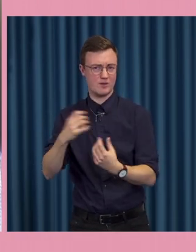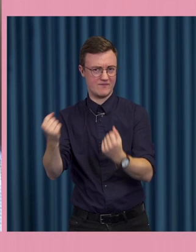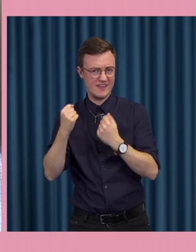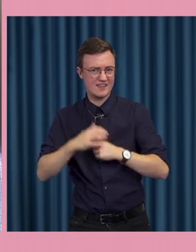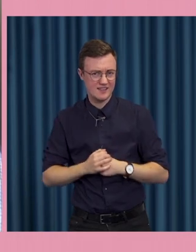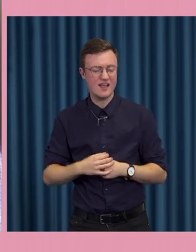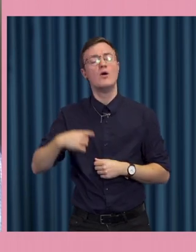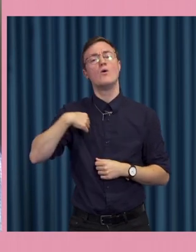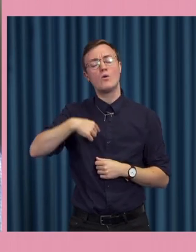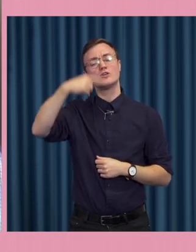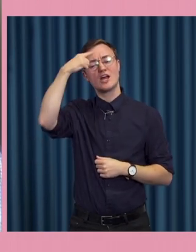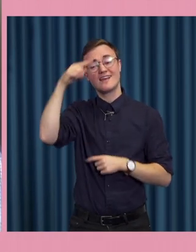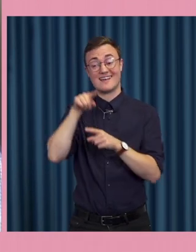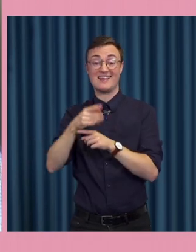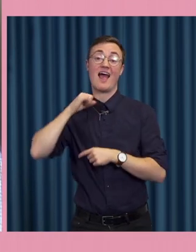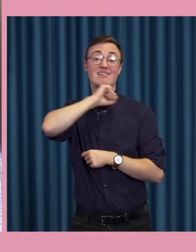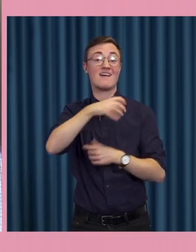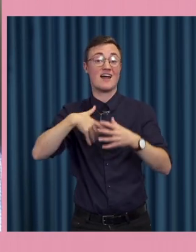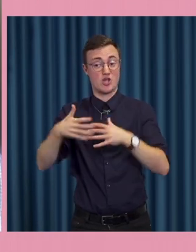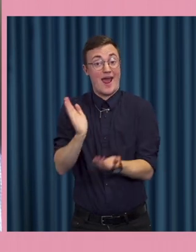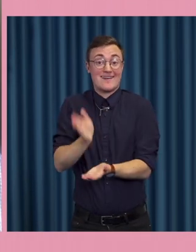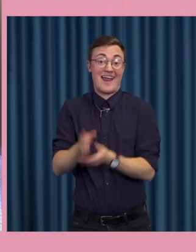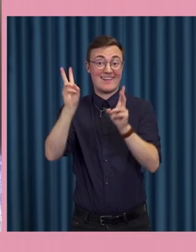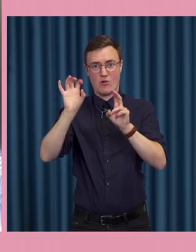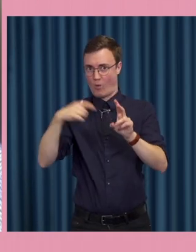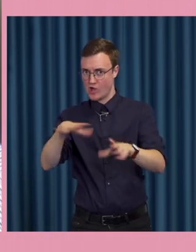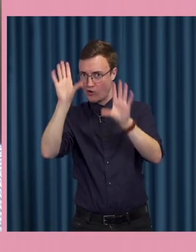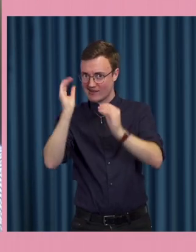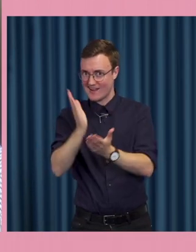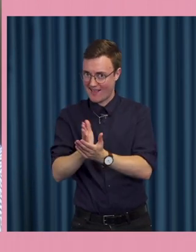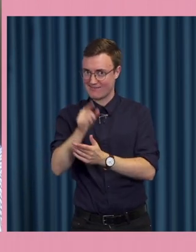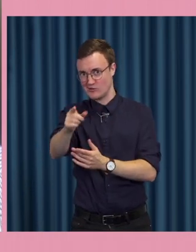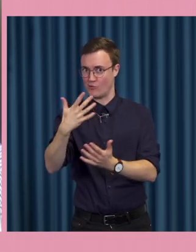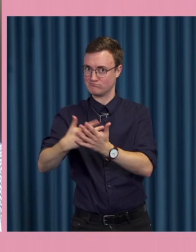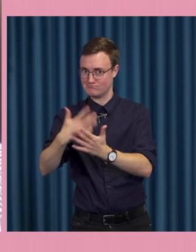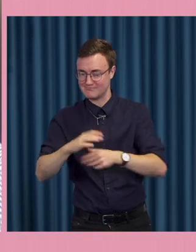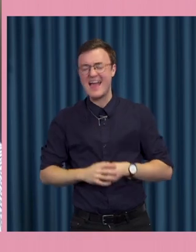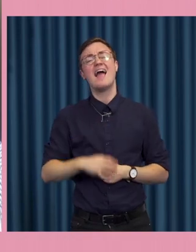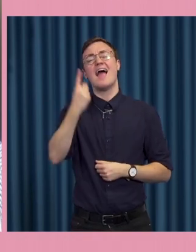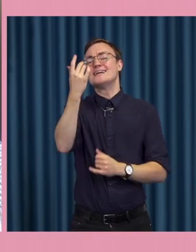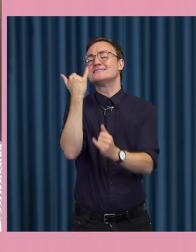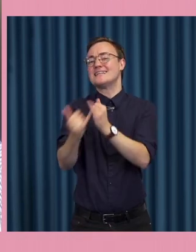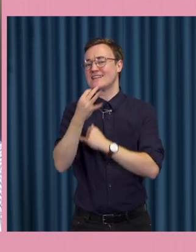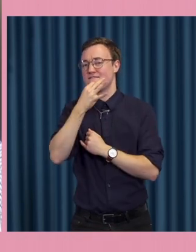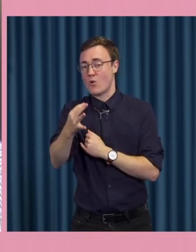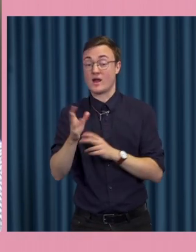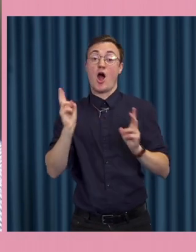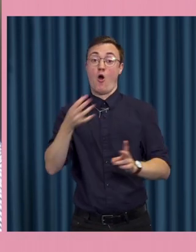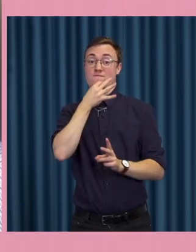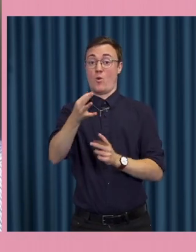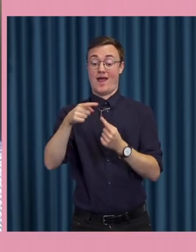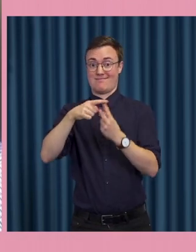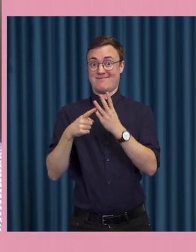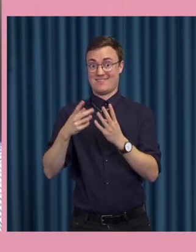så är det kanske då det som bland annat Taiwan gör rätt när jag lyssnar på dig du jag ska ge dig en sista fråga som de andra också har fått